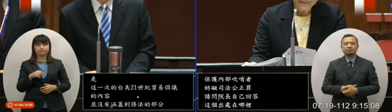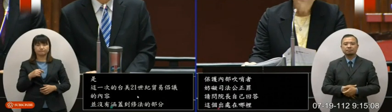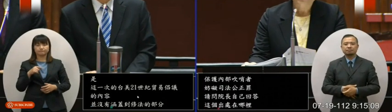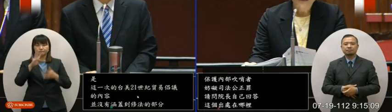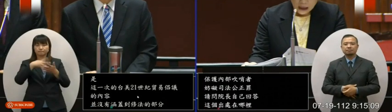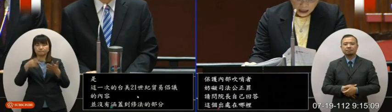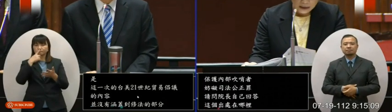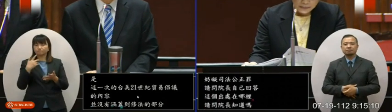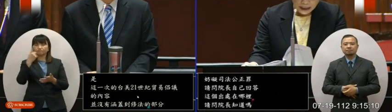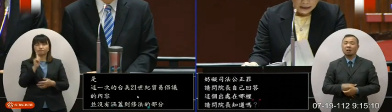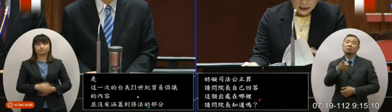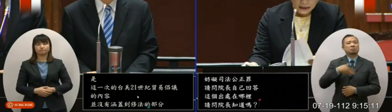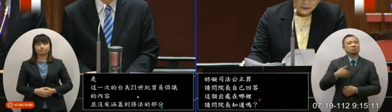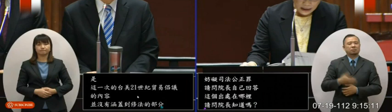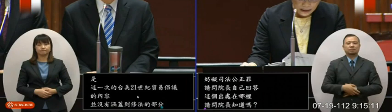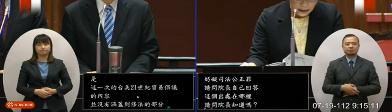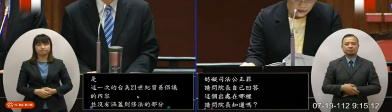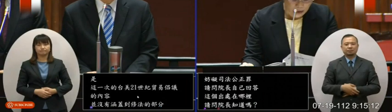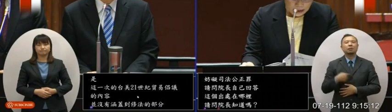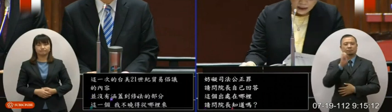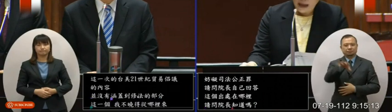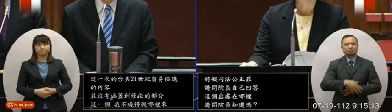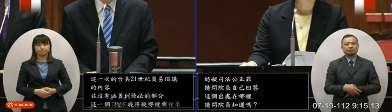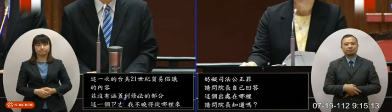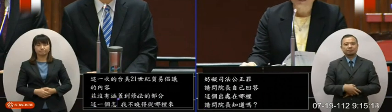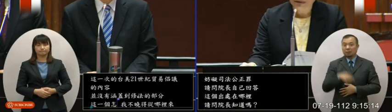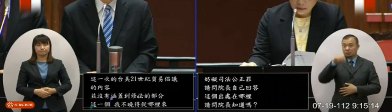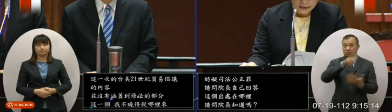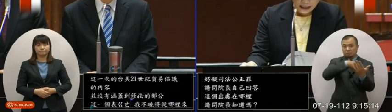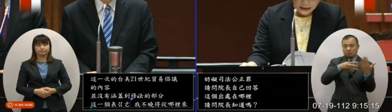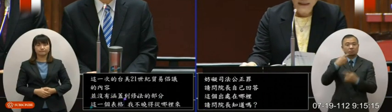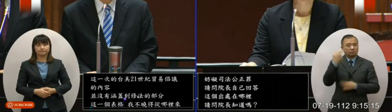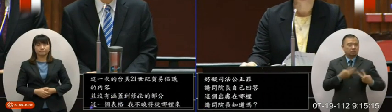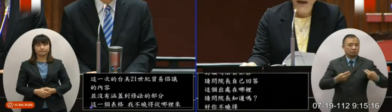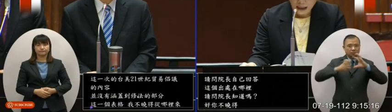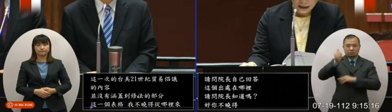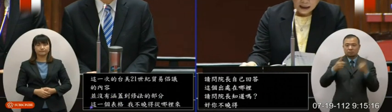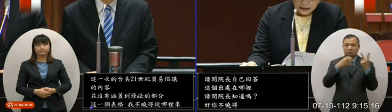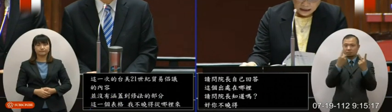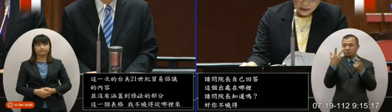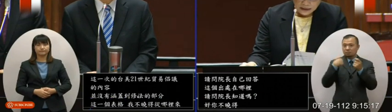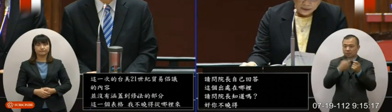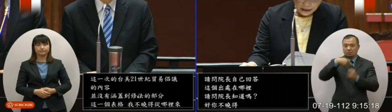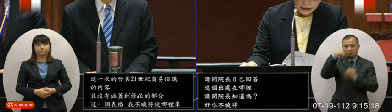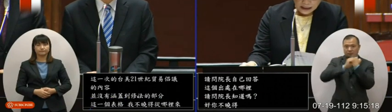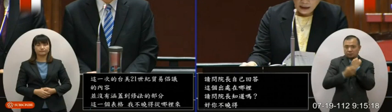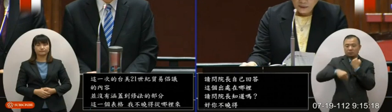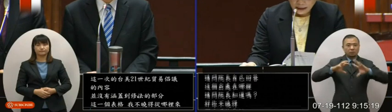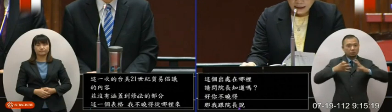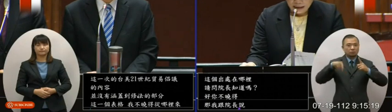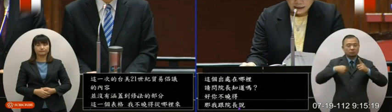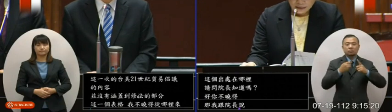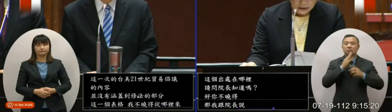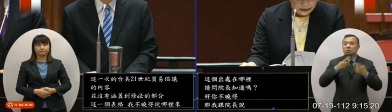这个表格我不晓得到哪里好 你不晓得那我跟院长说这个表格是蔡英文总统在2017年召开的斯改国事会议